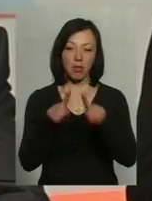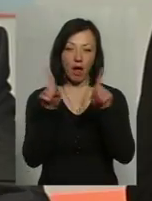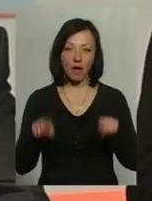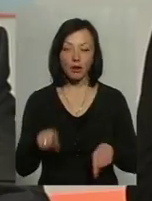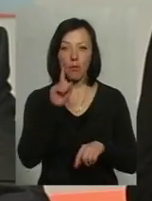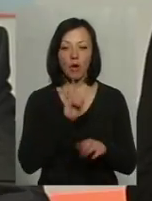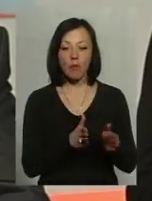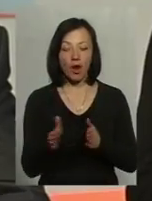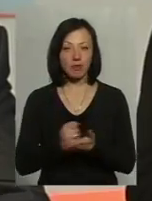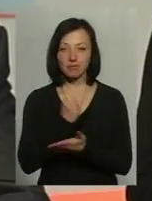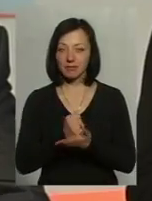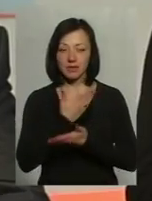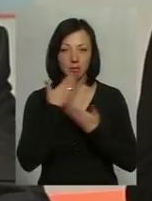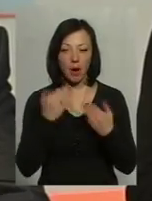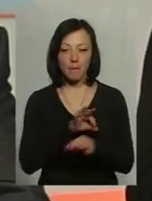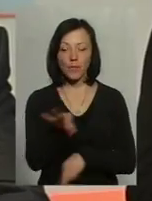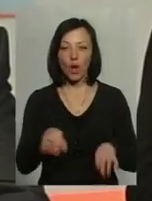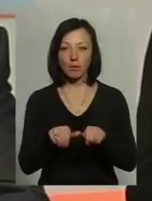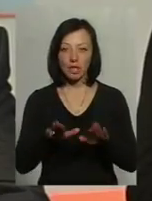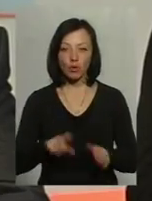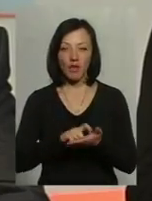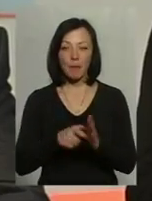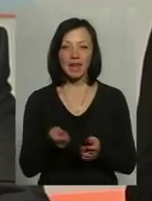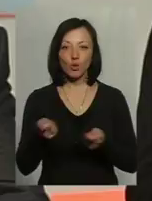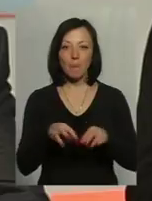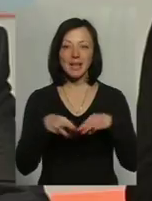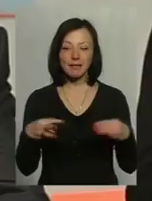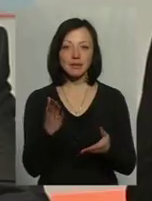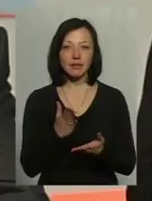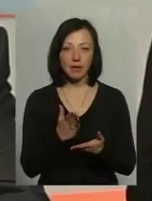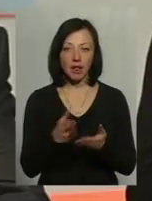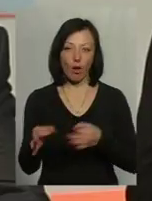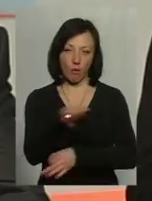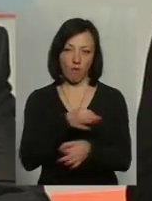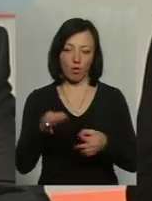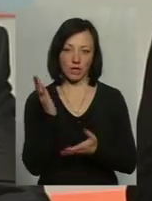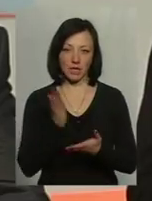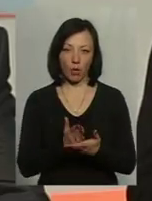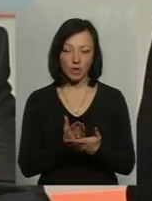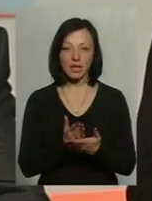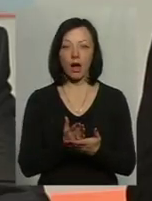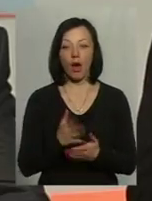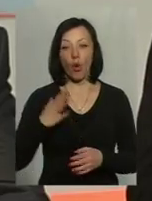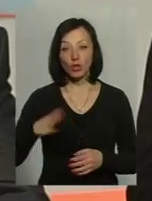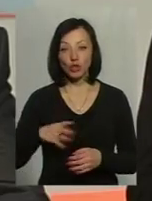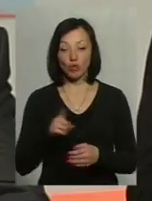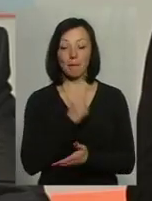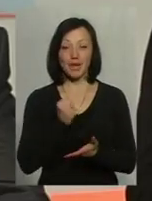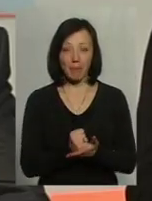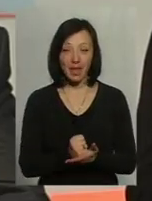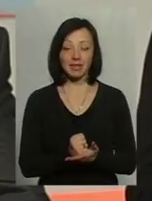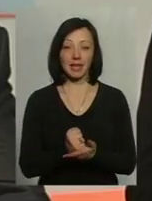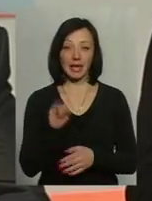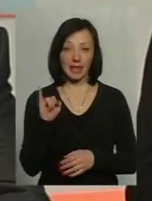процедурно це закріплено немає. Проект постанови Кабінету міністрів на обговоренні знаходиться зараз, очікується, що прийметься, і